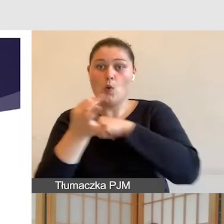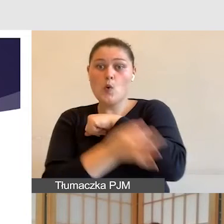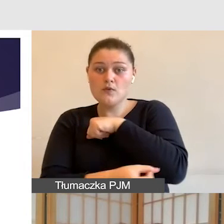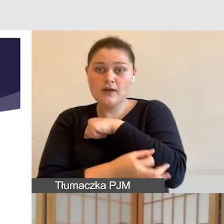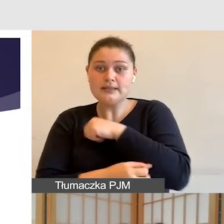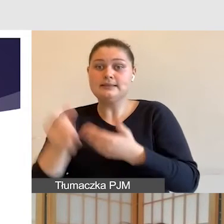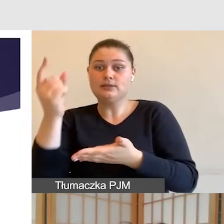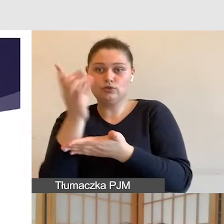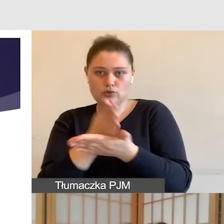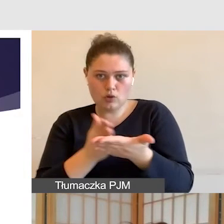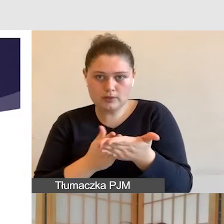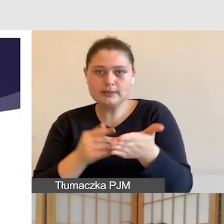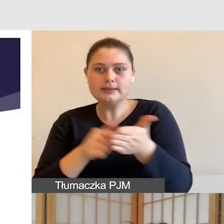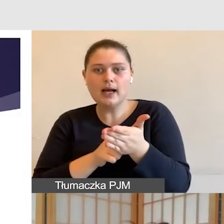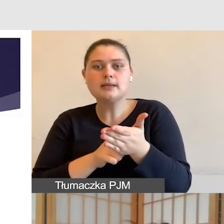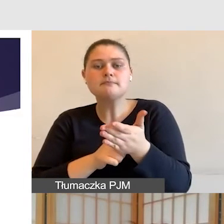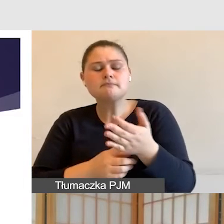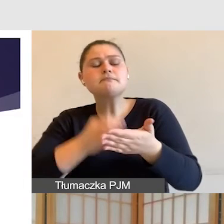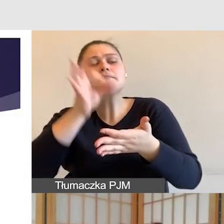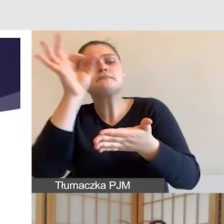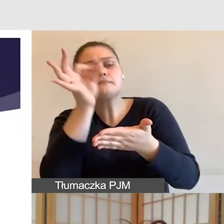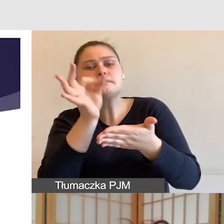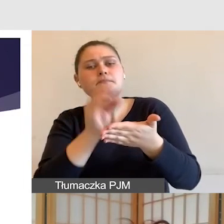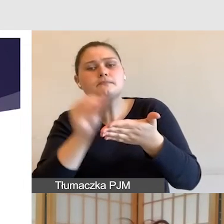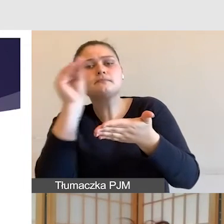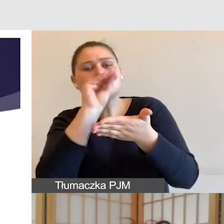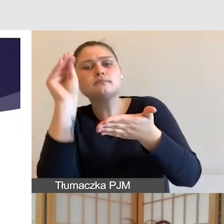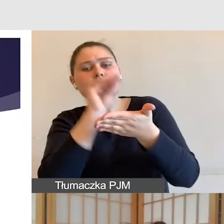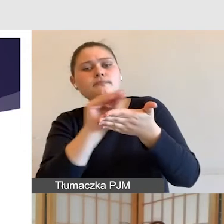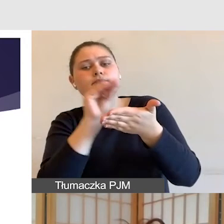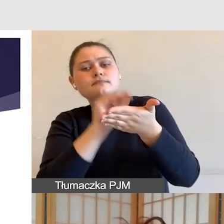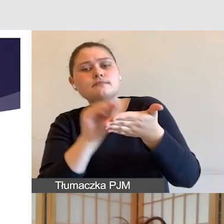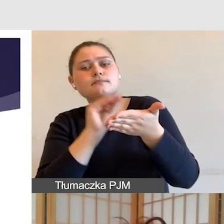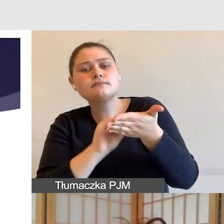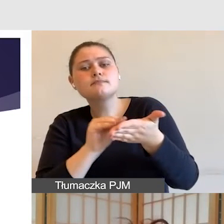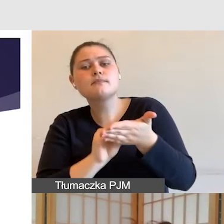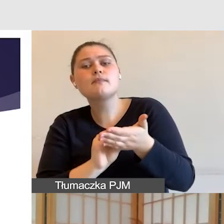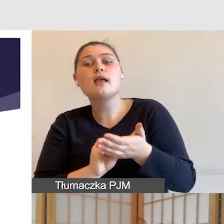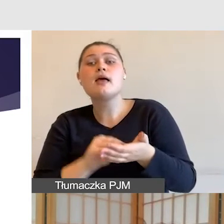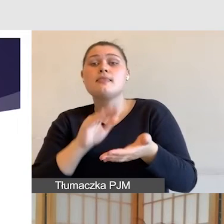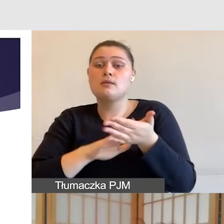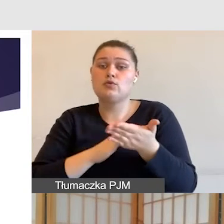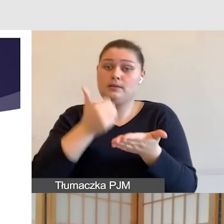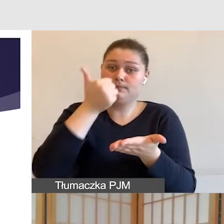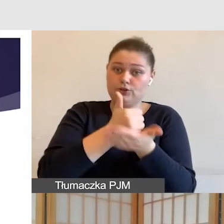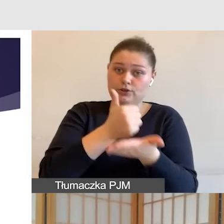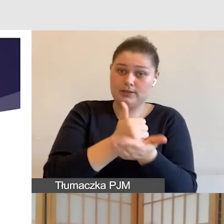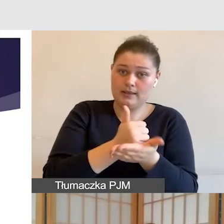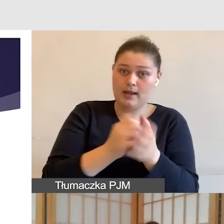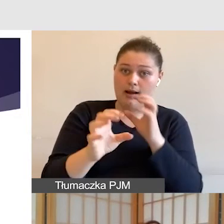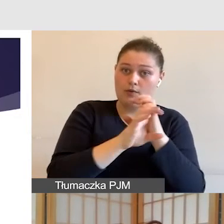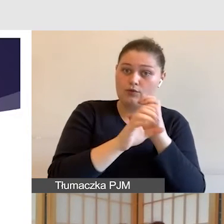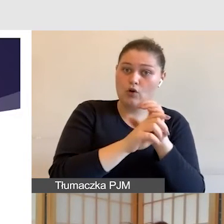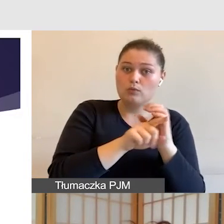Na stronie po prostu umieszczałam informacje, jak można dostać się na przykład z przystanków autobusowych do budynku, jak